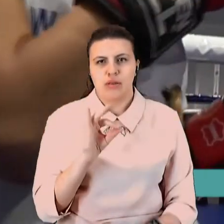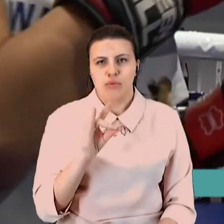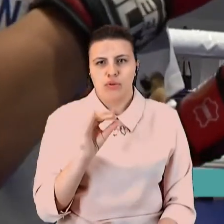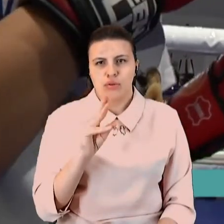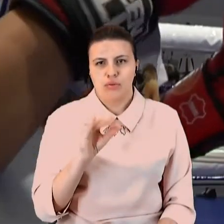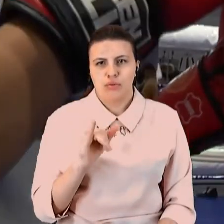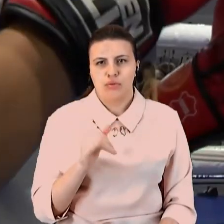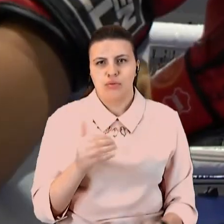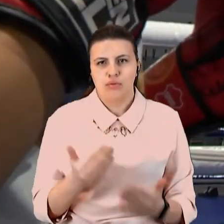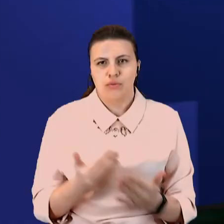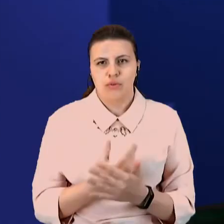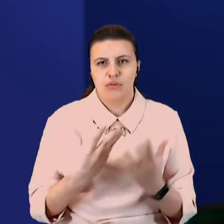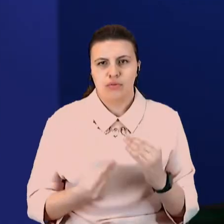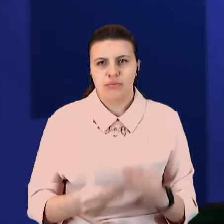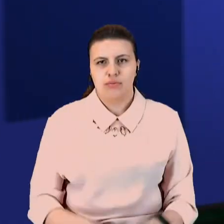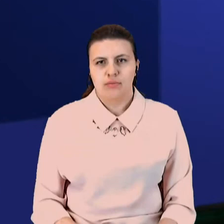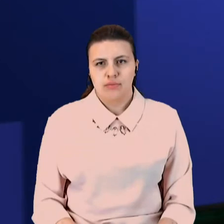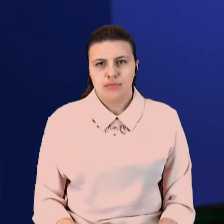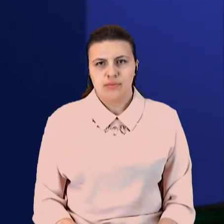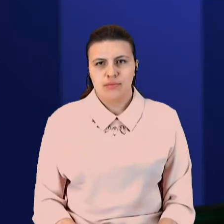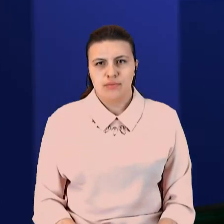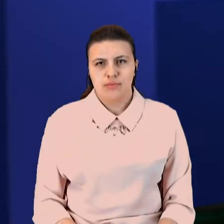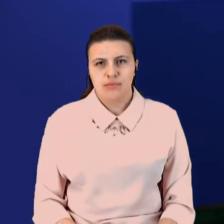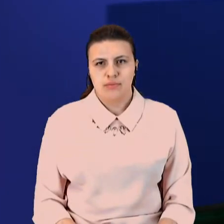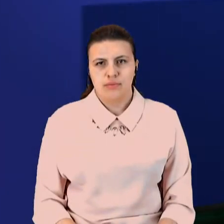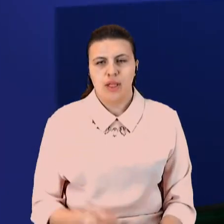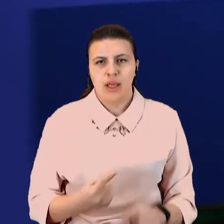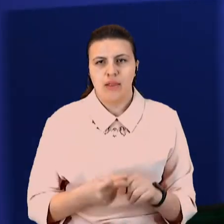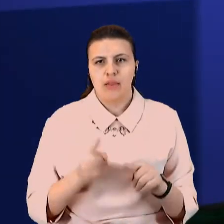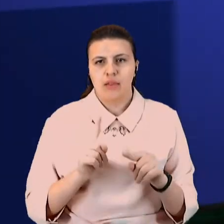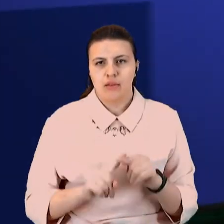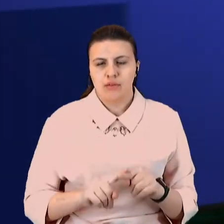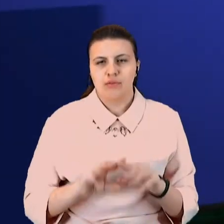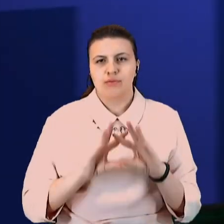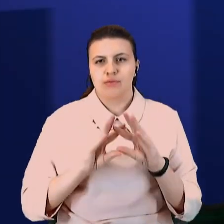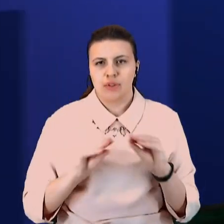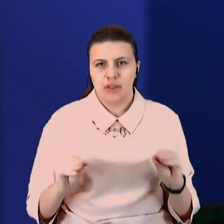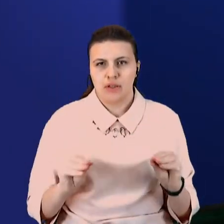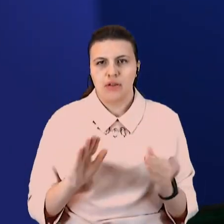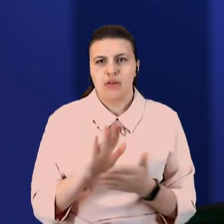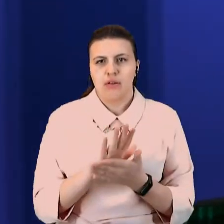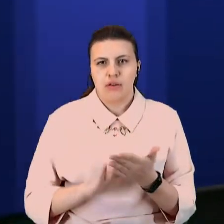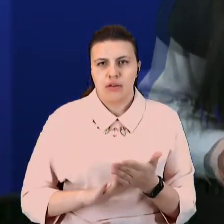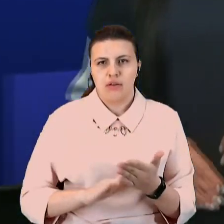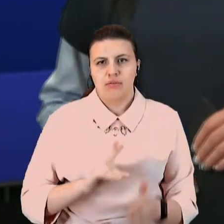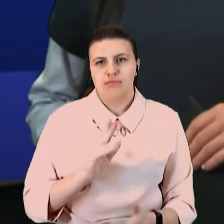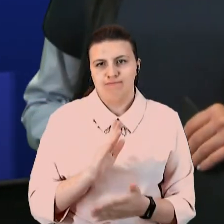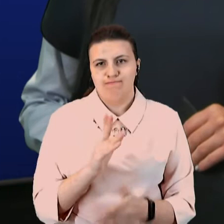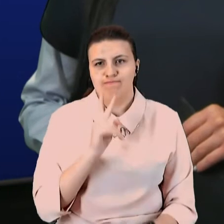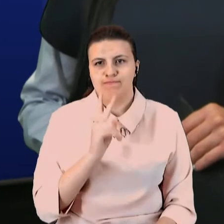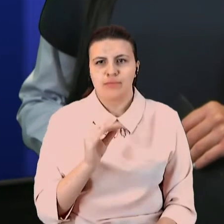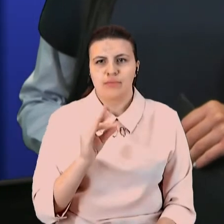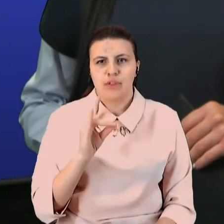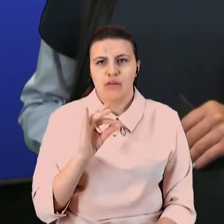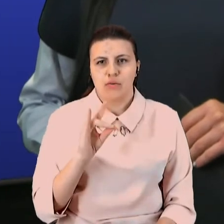новини на Суспільному. На цю годину всі новини. Далі ефір продовжить моя колега Діана Суботіна.